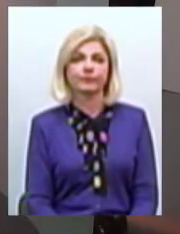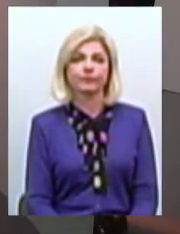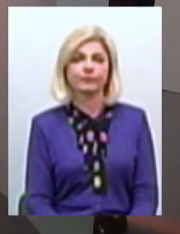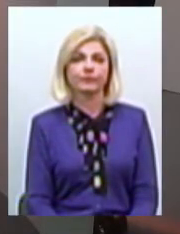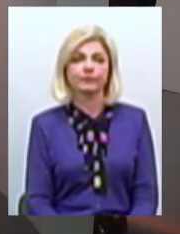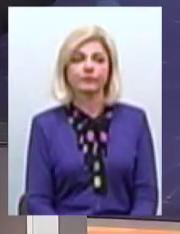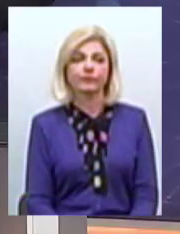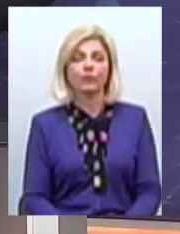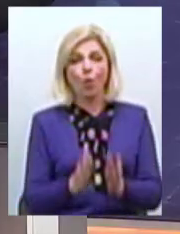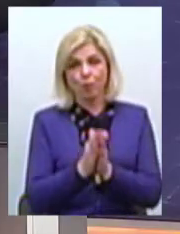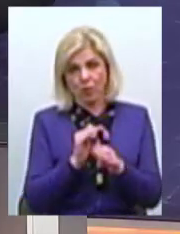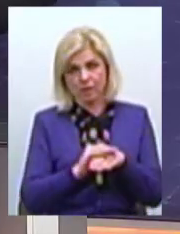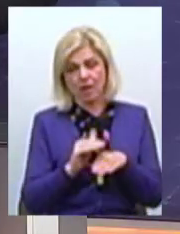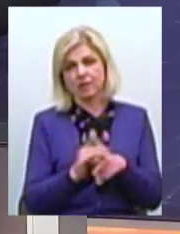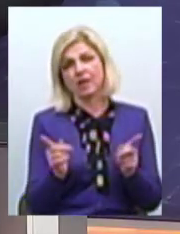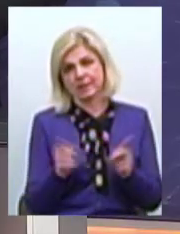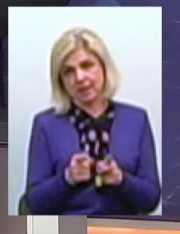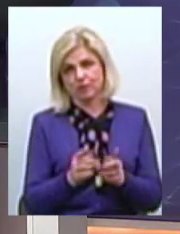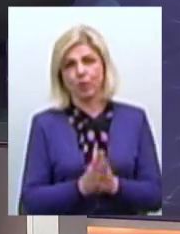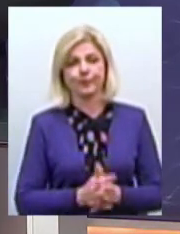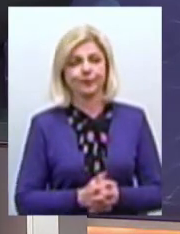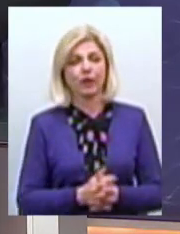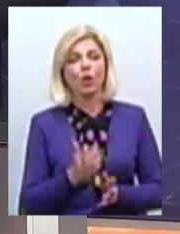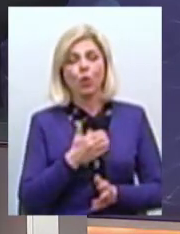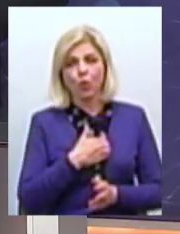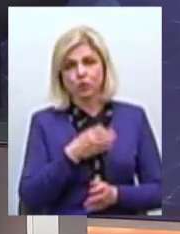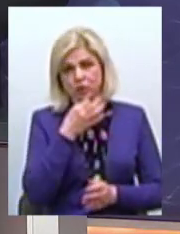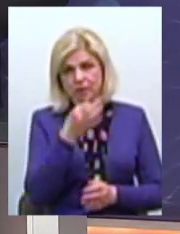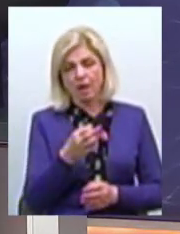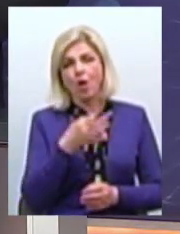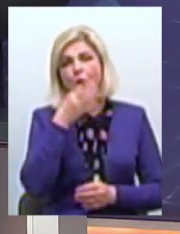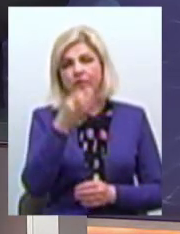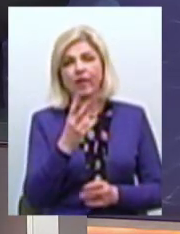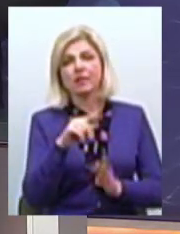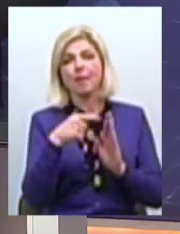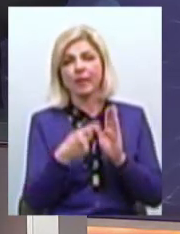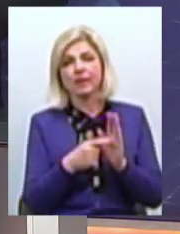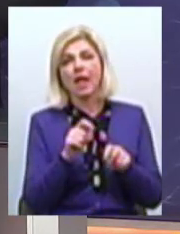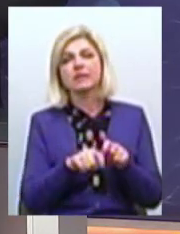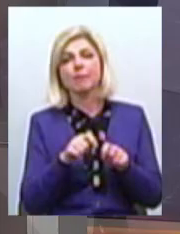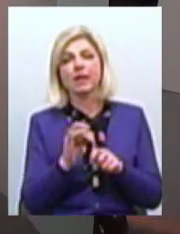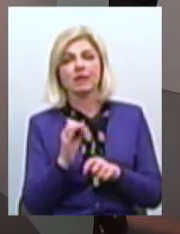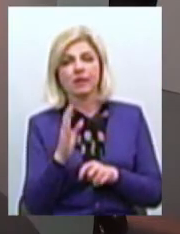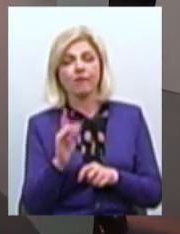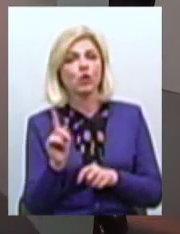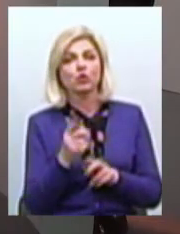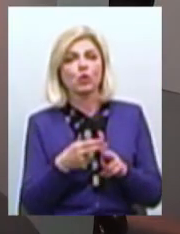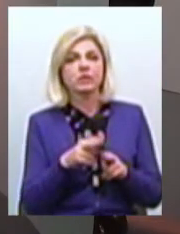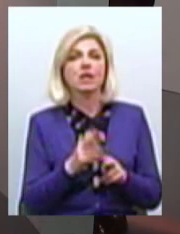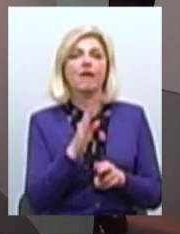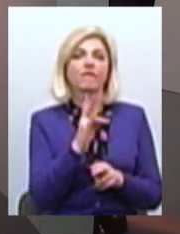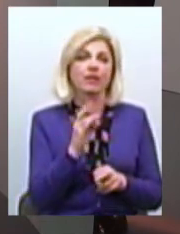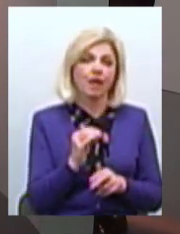Я хочу сказати, що відповідала на запитання експертів Що таке чергова-позачергова